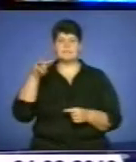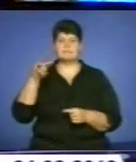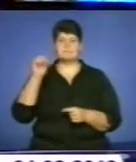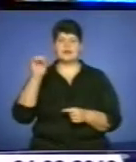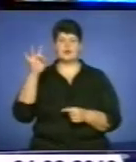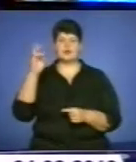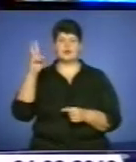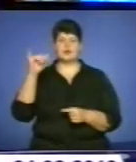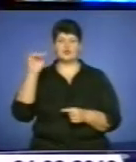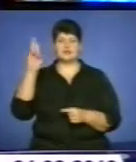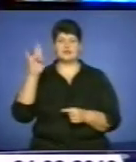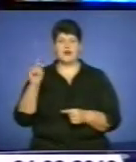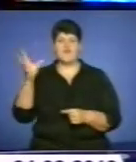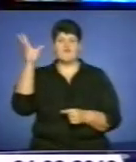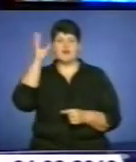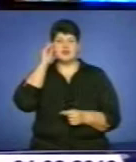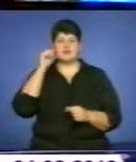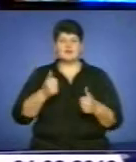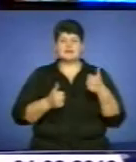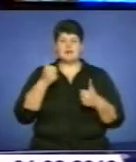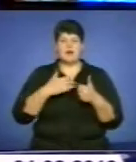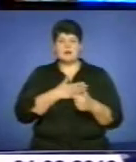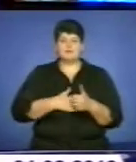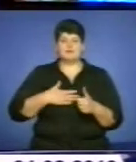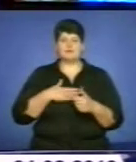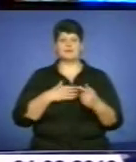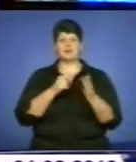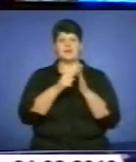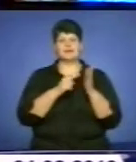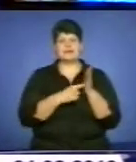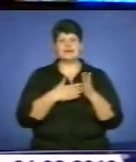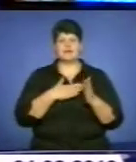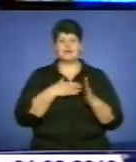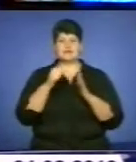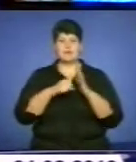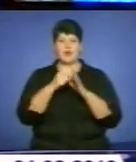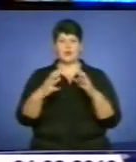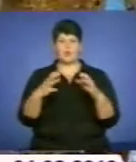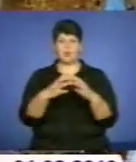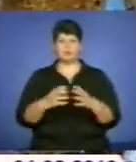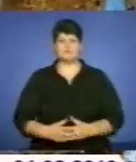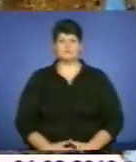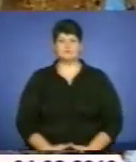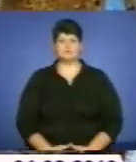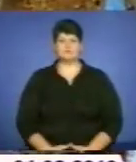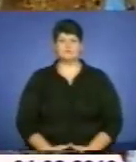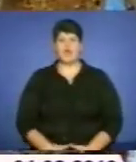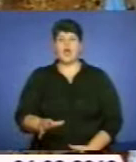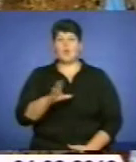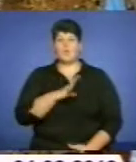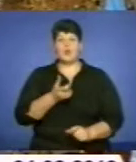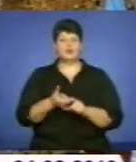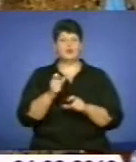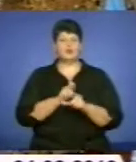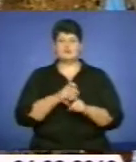Враженнями від змагань, мріями та переживаннями дівчина поділилася із нашою знімальною групою. Було дуже приємно